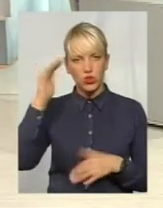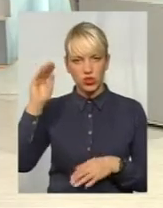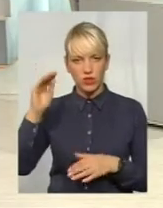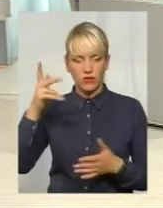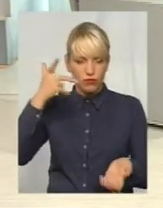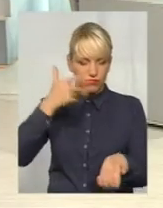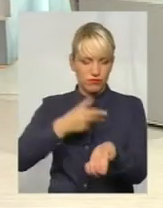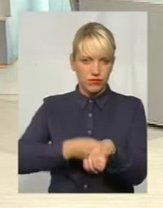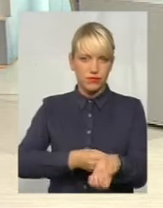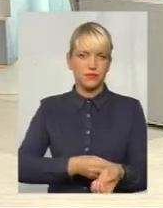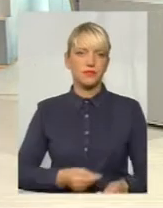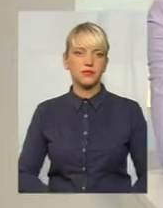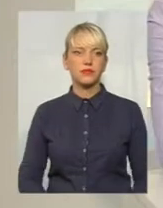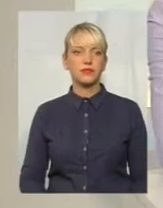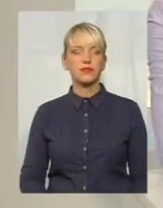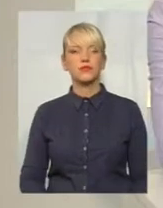шляхом.